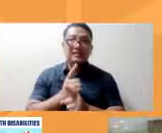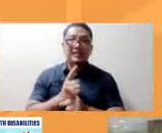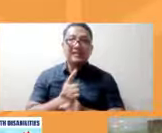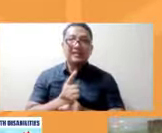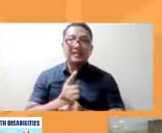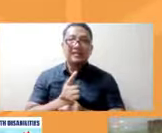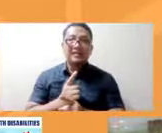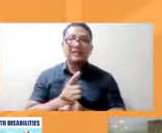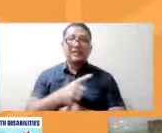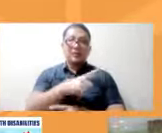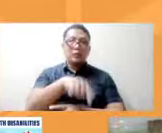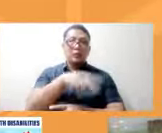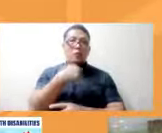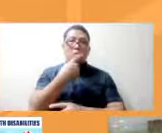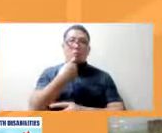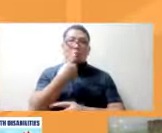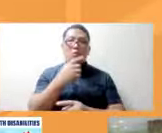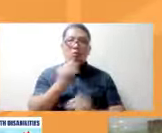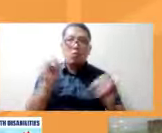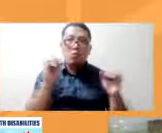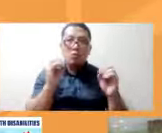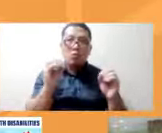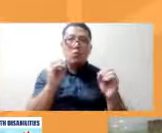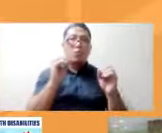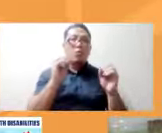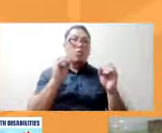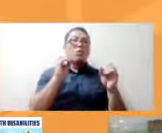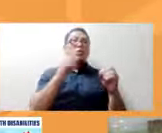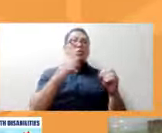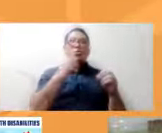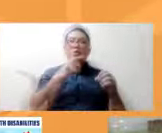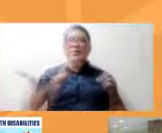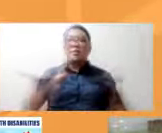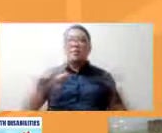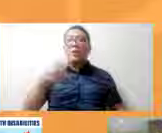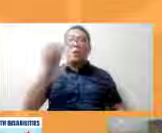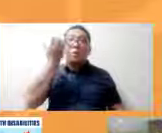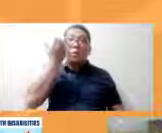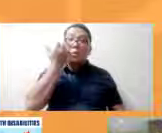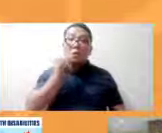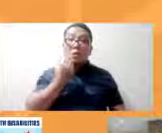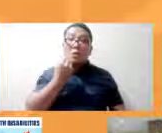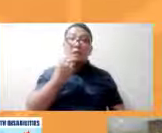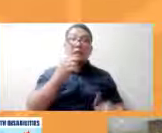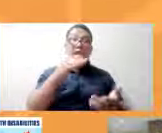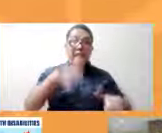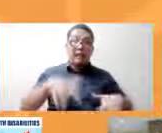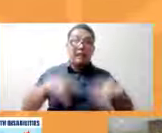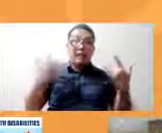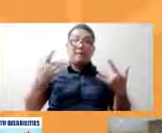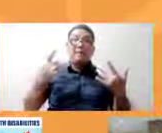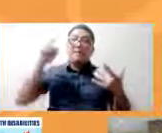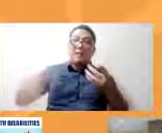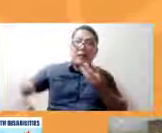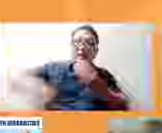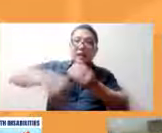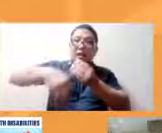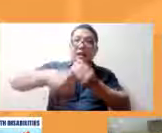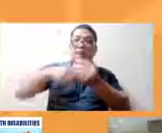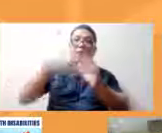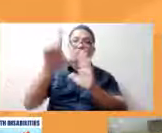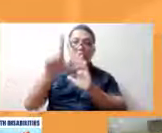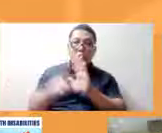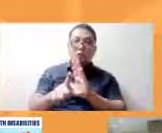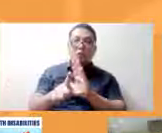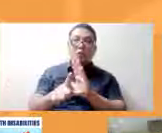less should give them more okay thank you very so kung sino ang mas na ilangan mas